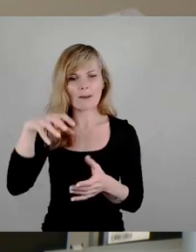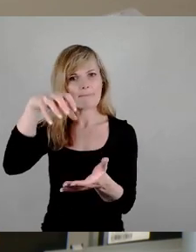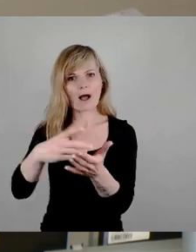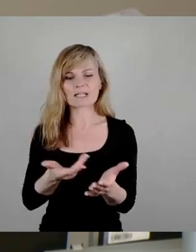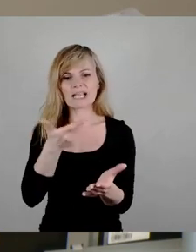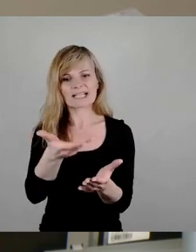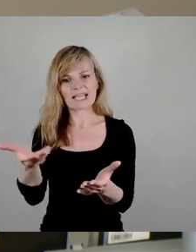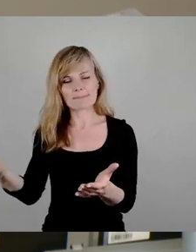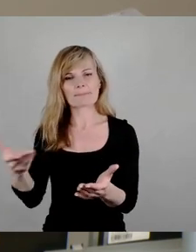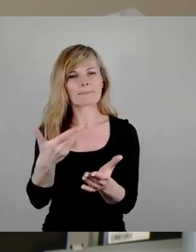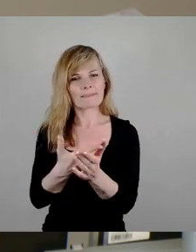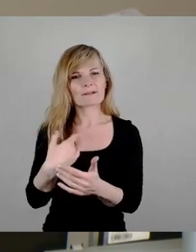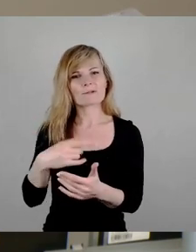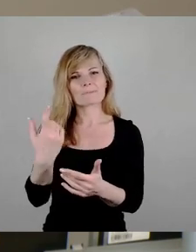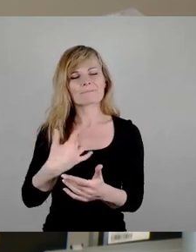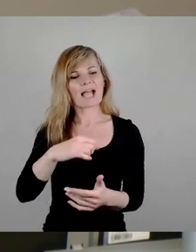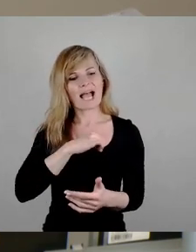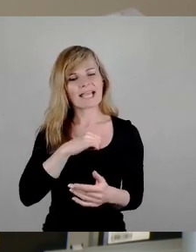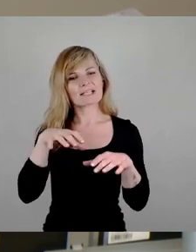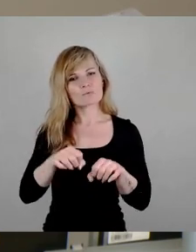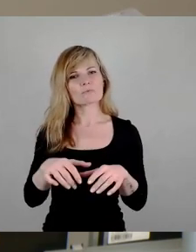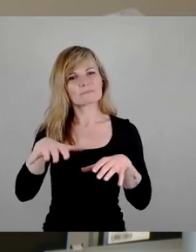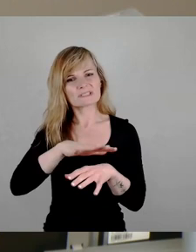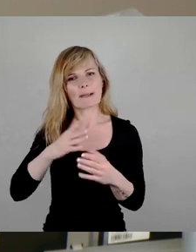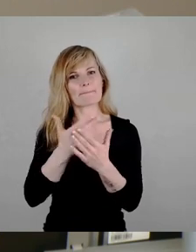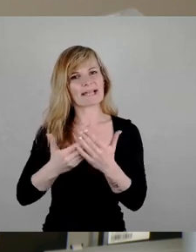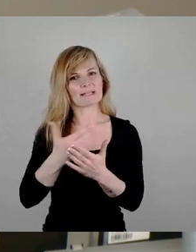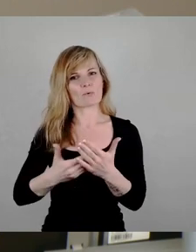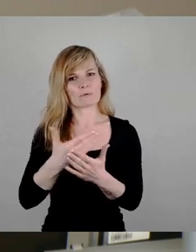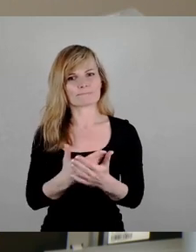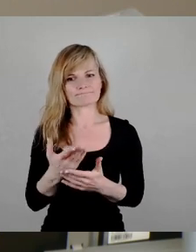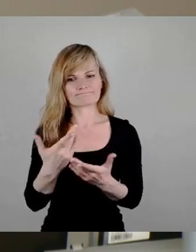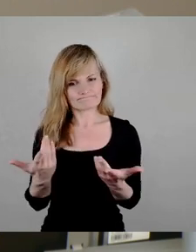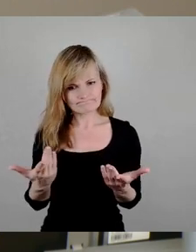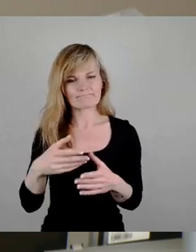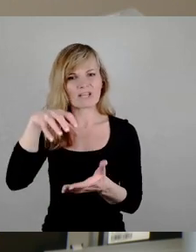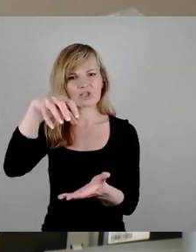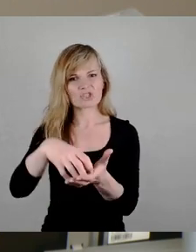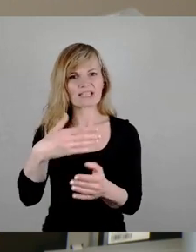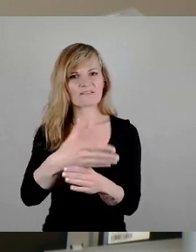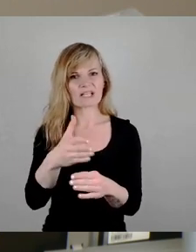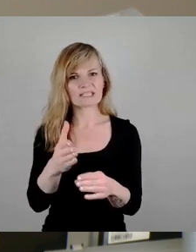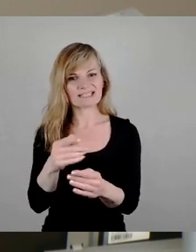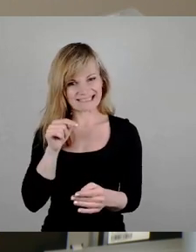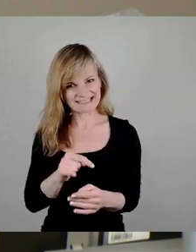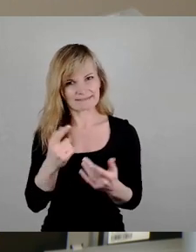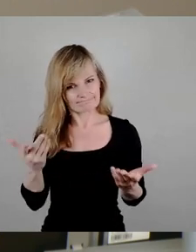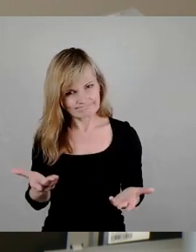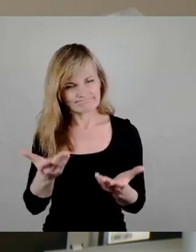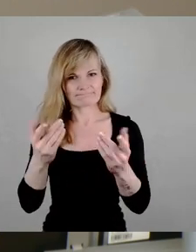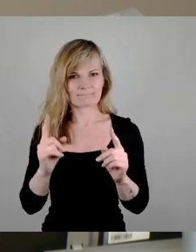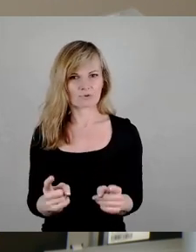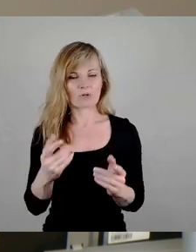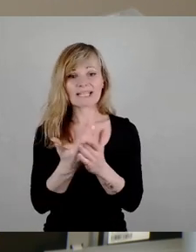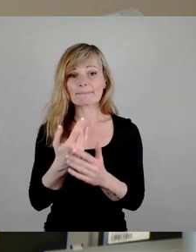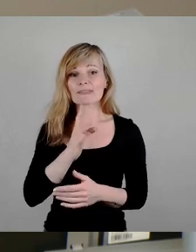Stichwort Eigentumsbildung auch in solchen städtischen Quartieren auch voranzubringen. Ich glaube, es gibt genug Leute, die da